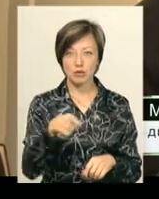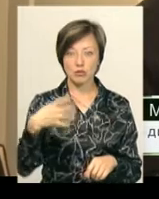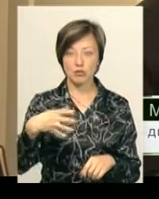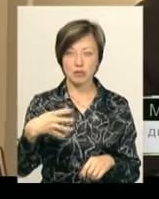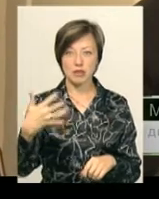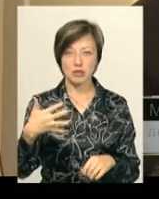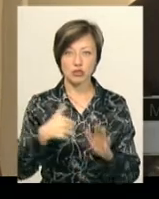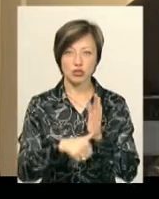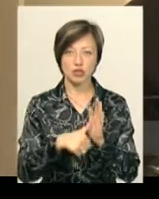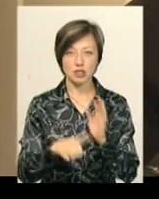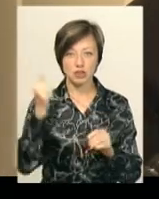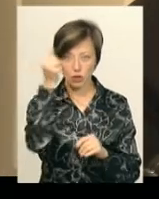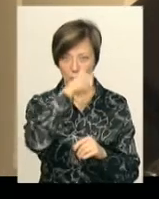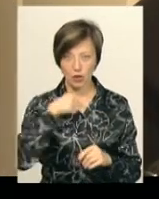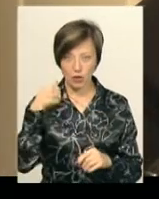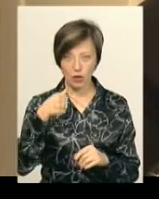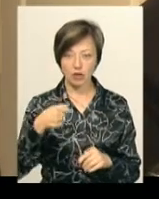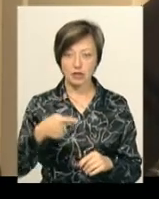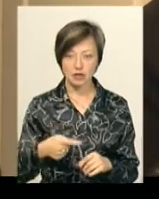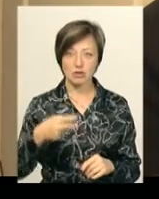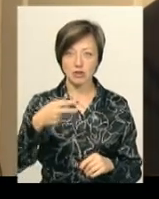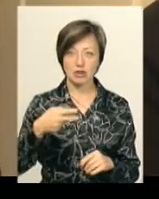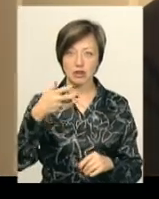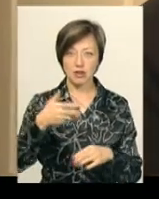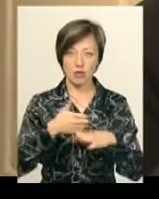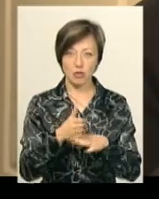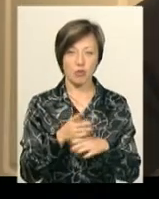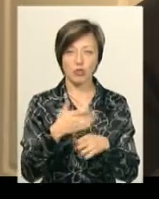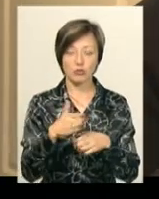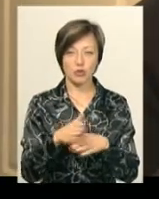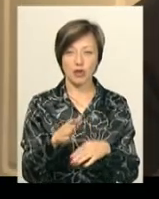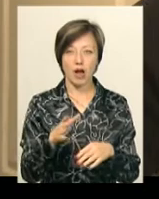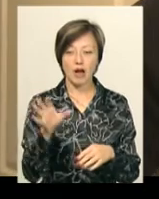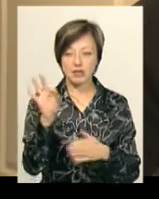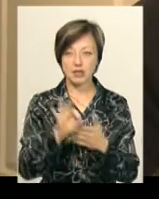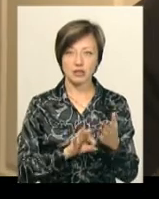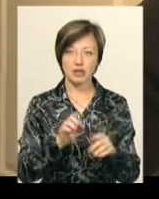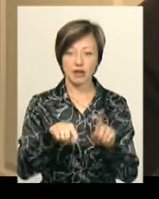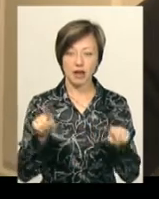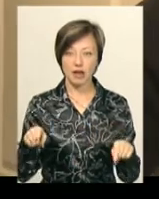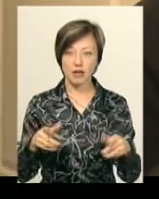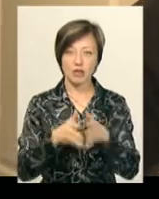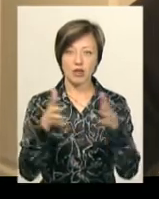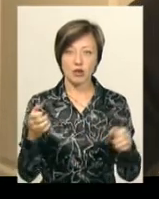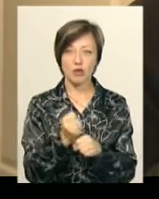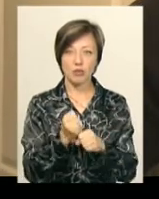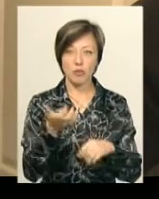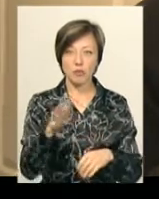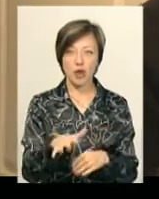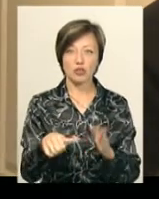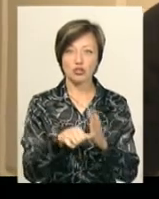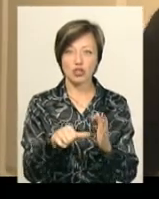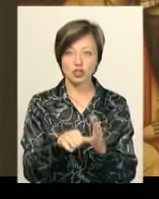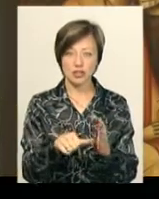-50-60 років. Один тріснув, потім слідувачий, тому чотири, а ми на деяких великих роботах, то по 5-6